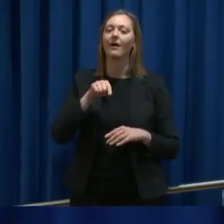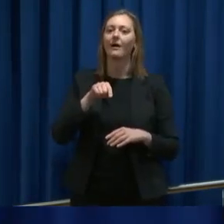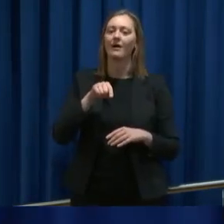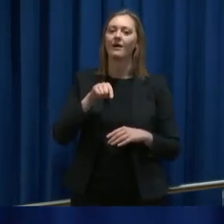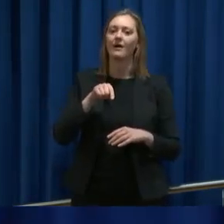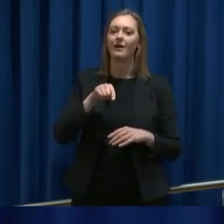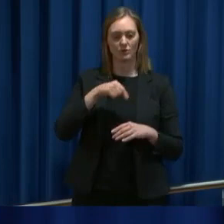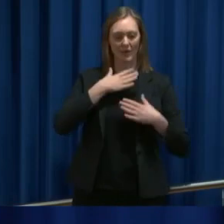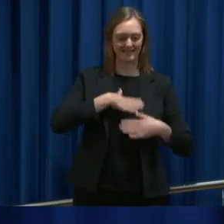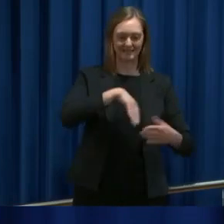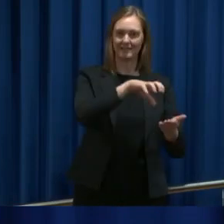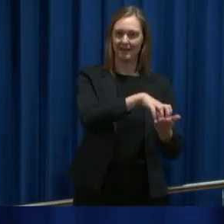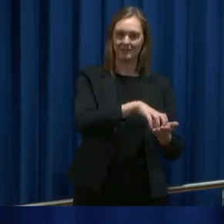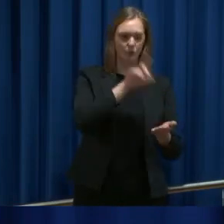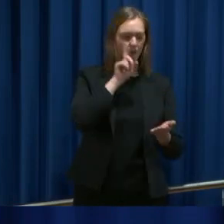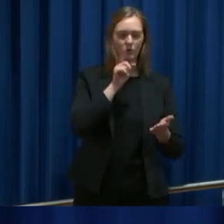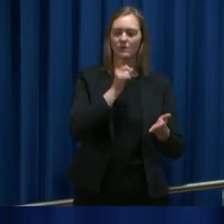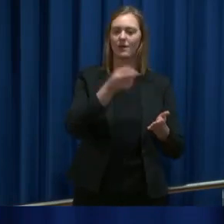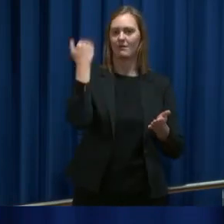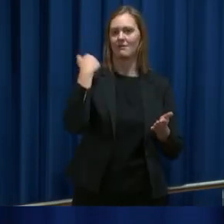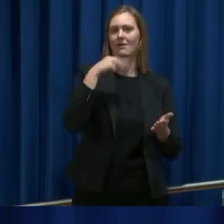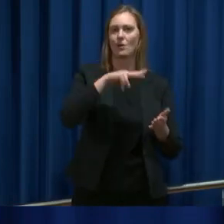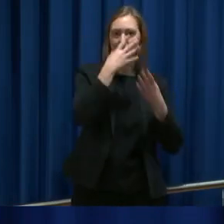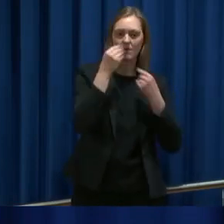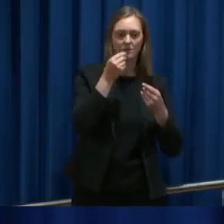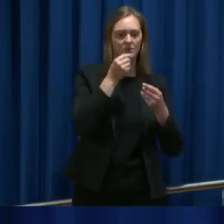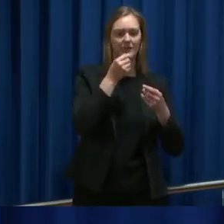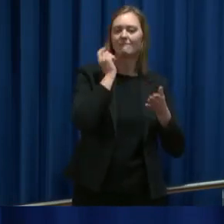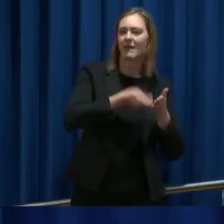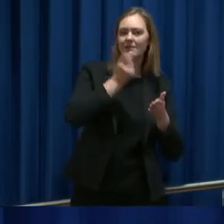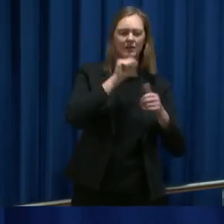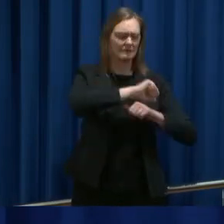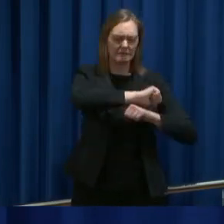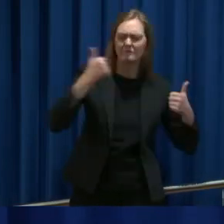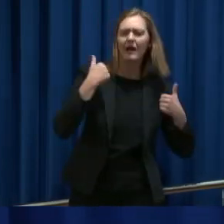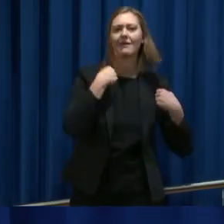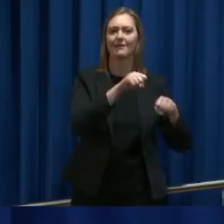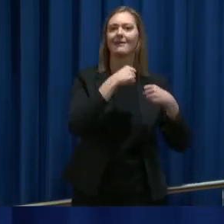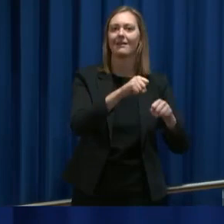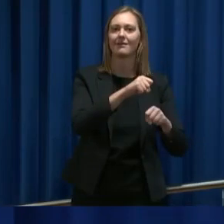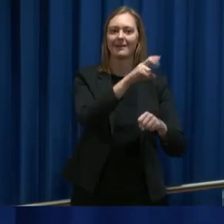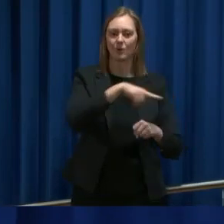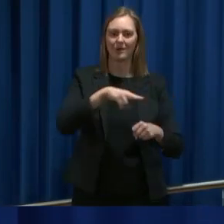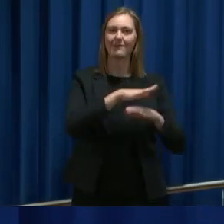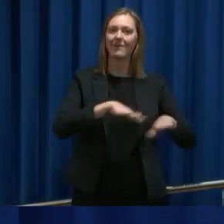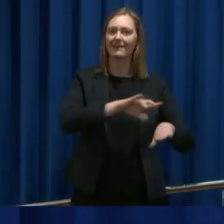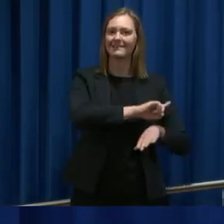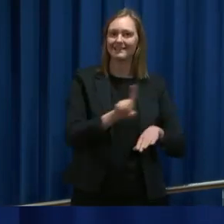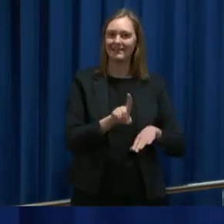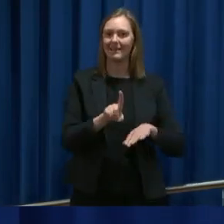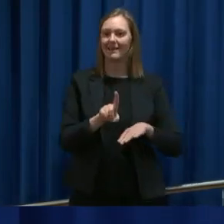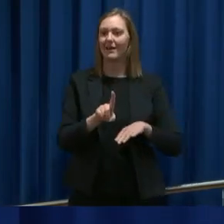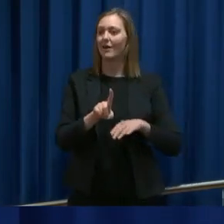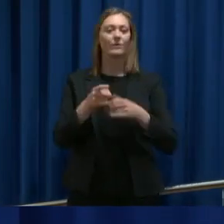så kunne helsedirektoratet vedta de mest inngripende tiltakene i Norge i fredstid uten at vi trengte å gjøre